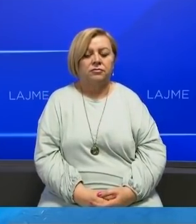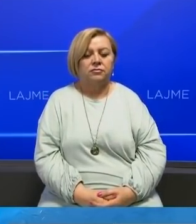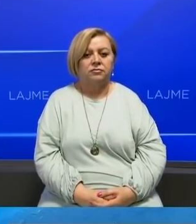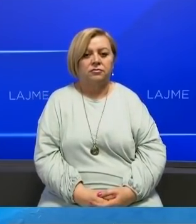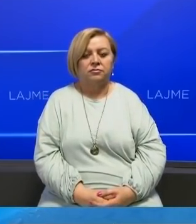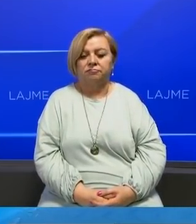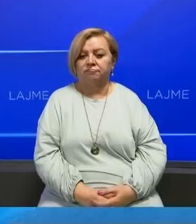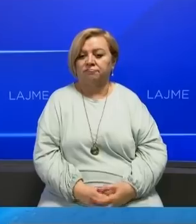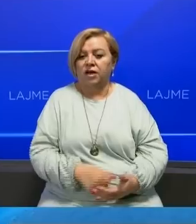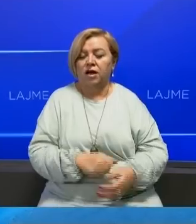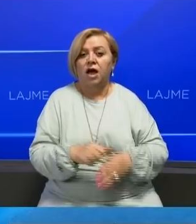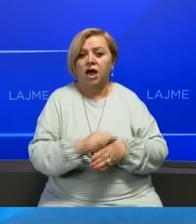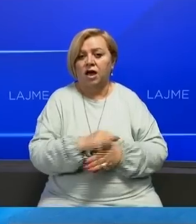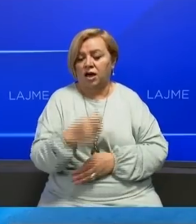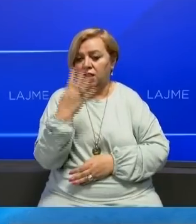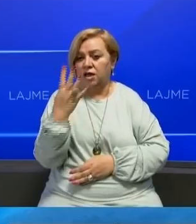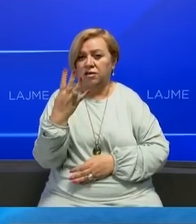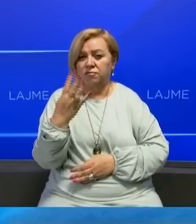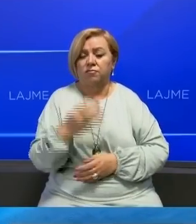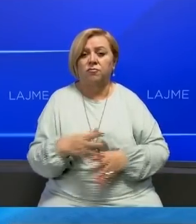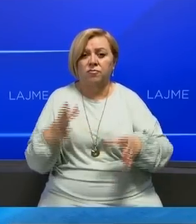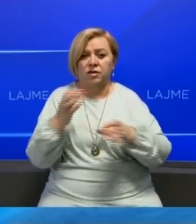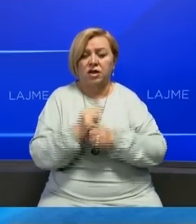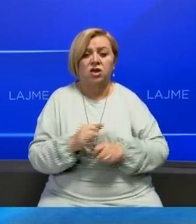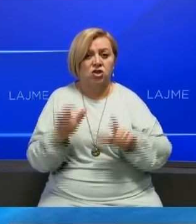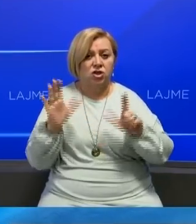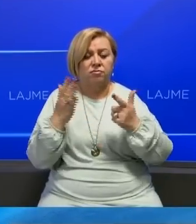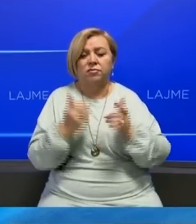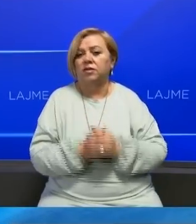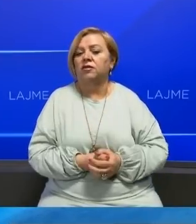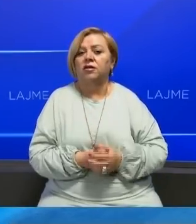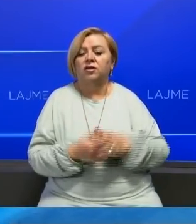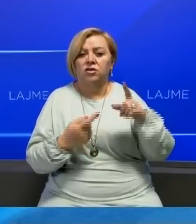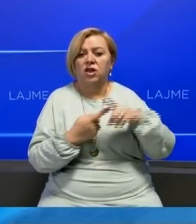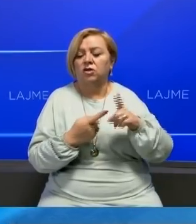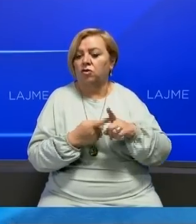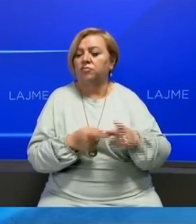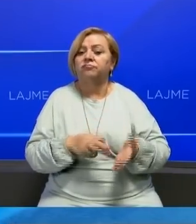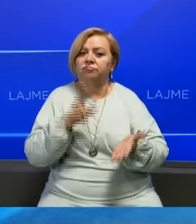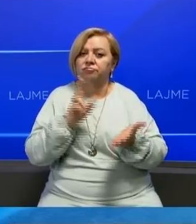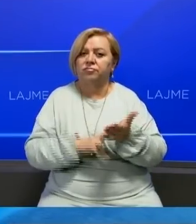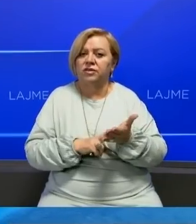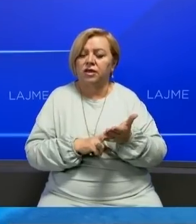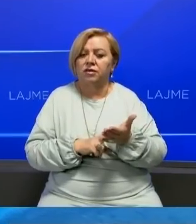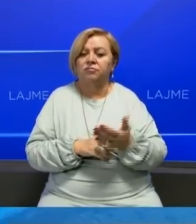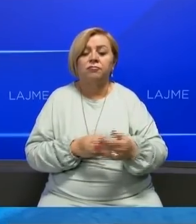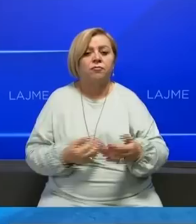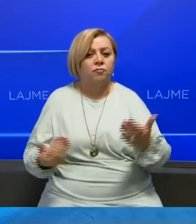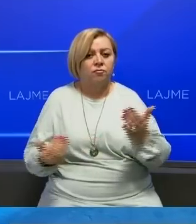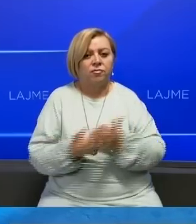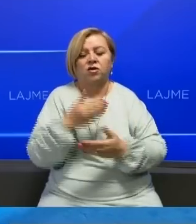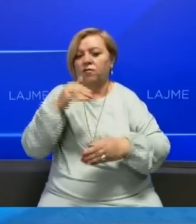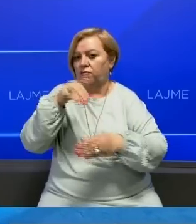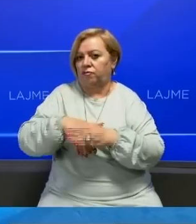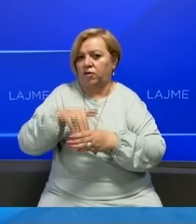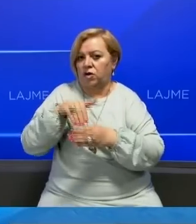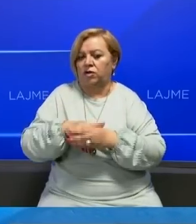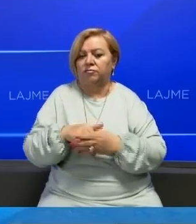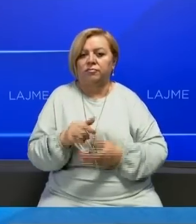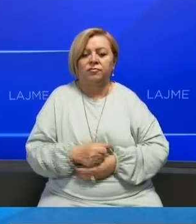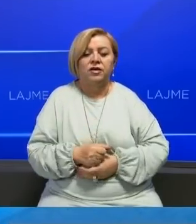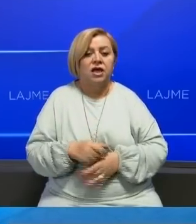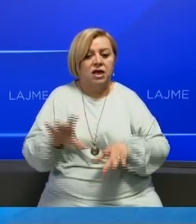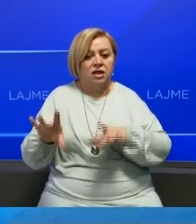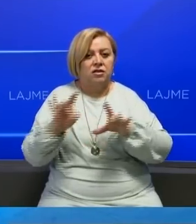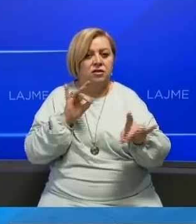Pas 4 mua ishëmë 17 të torë, qytetarët e Kosovës me të drejt vote do t'i drejtonë së reshkutive të votimit. Kësa i radhe